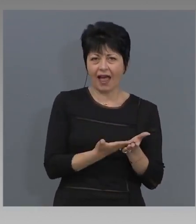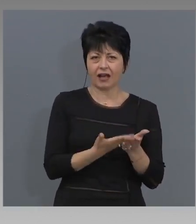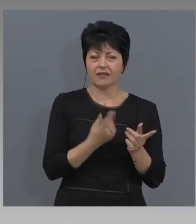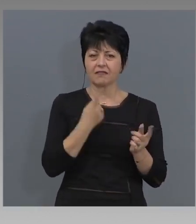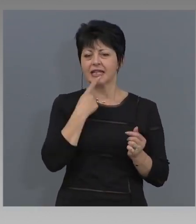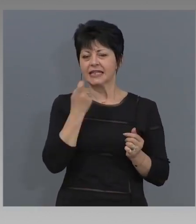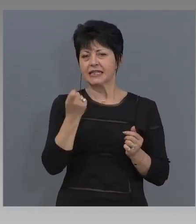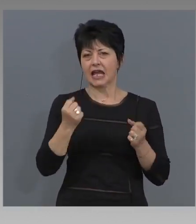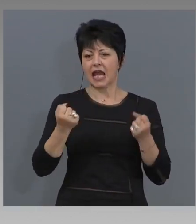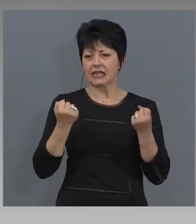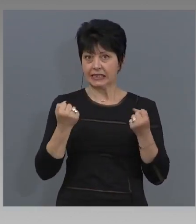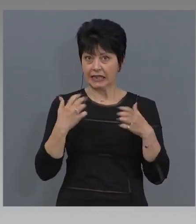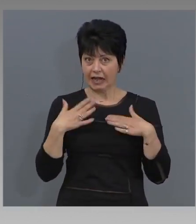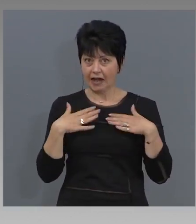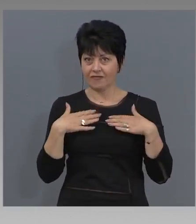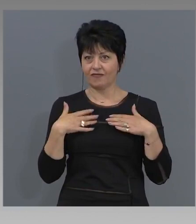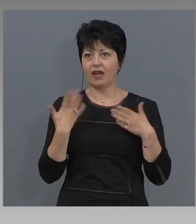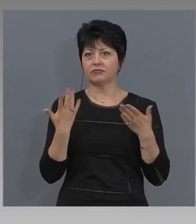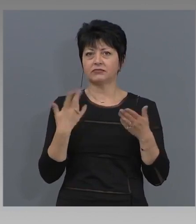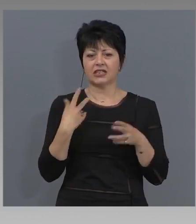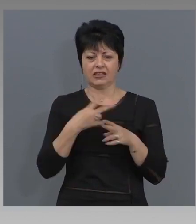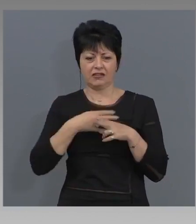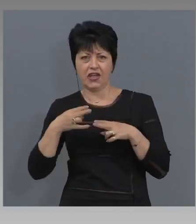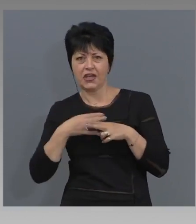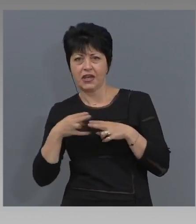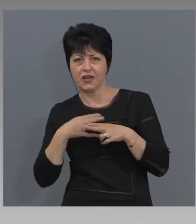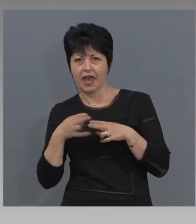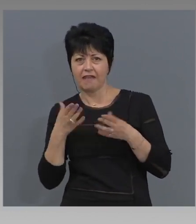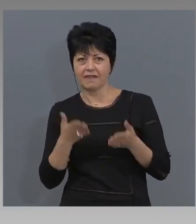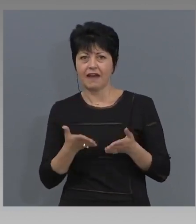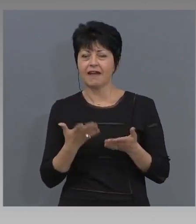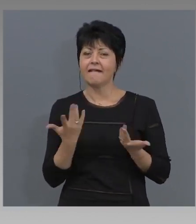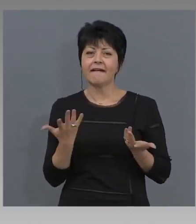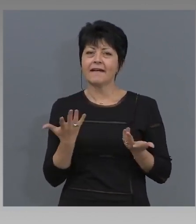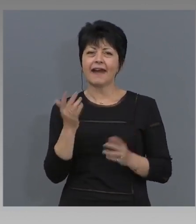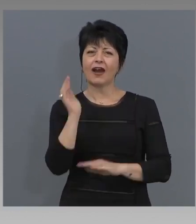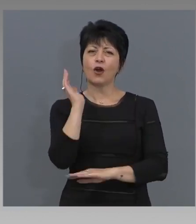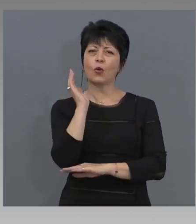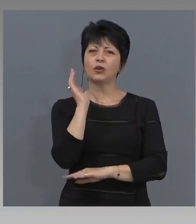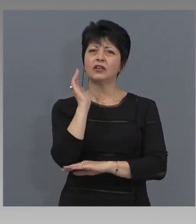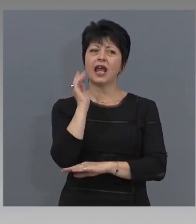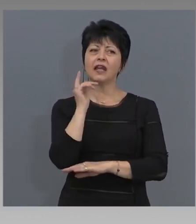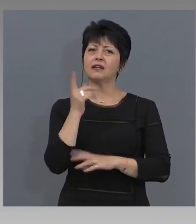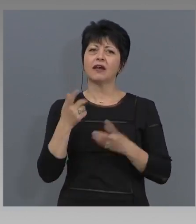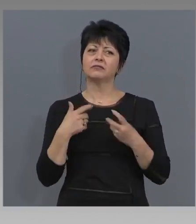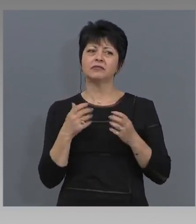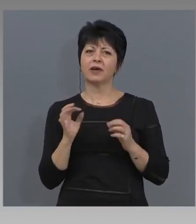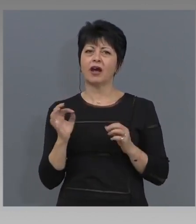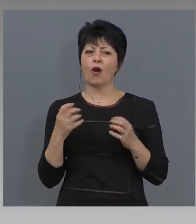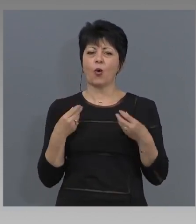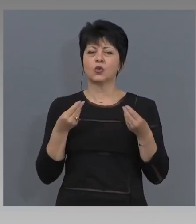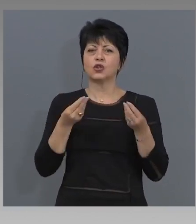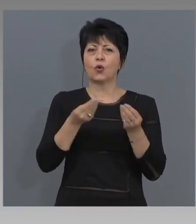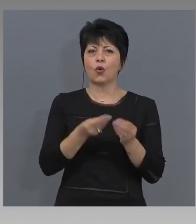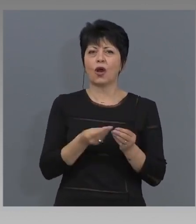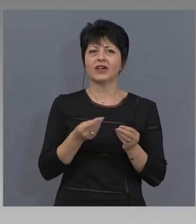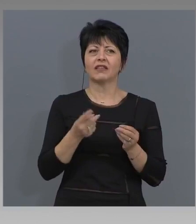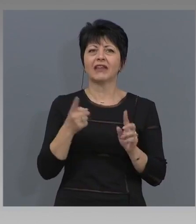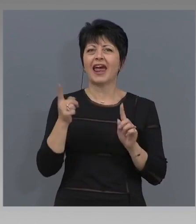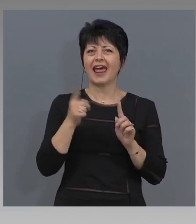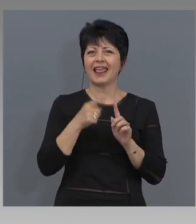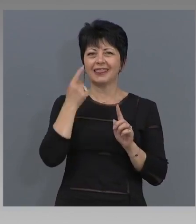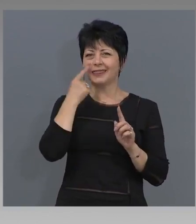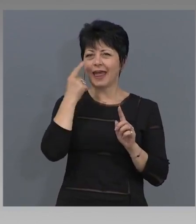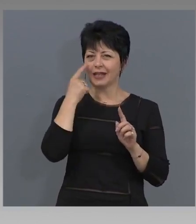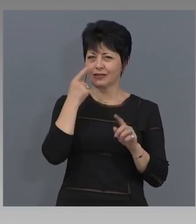какви са тези хигиенни изисквания, как тези хотели са осигурили, ако щете тестове